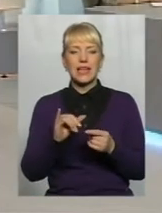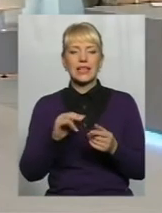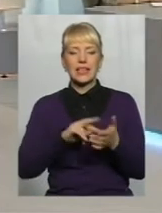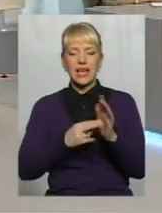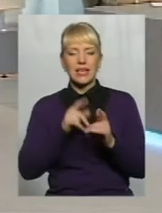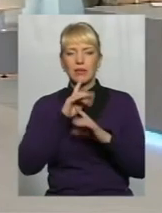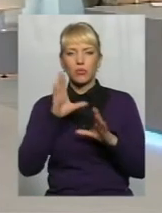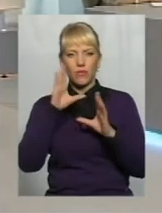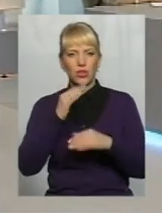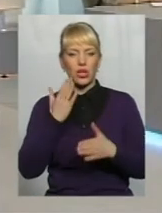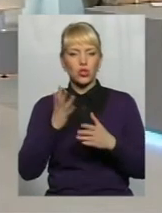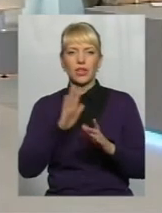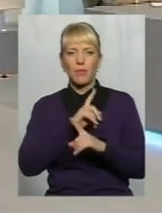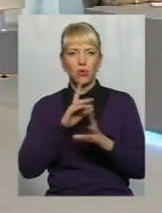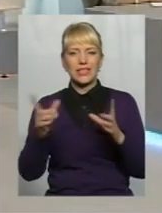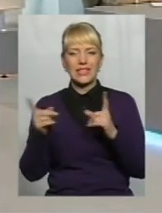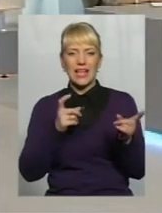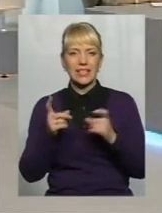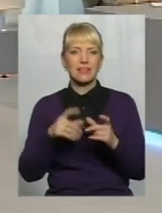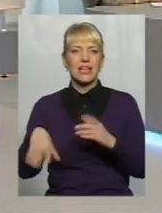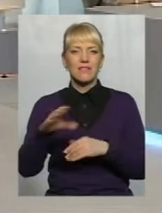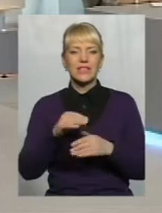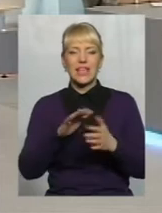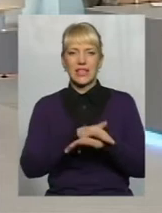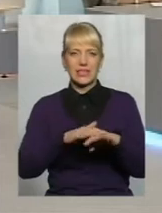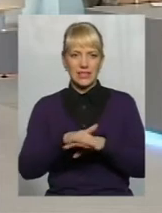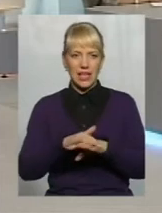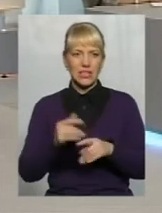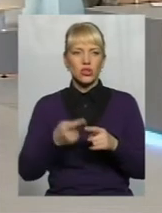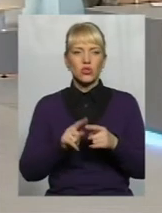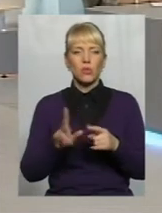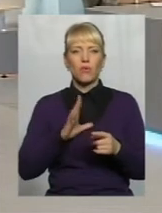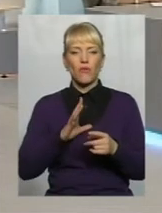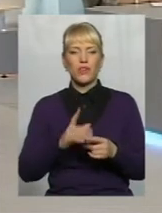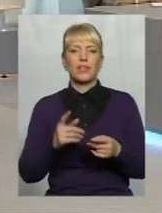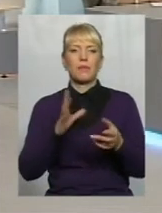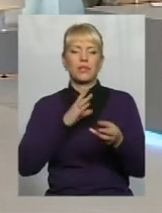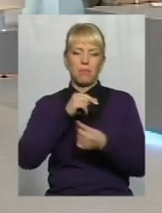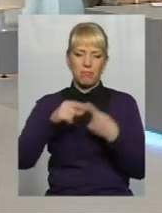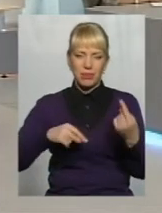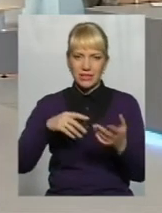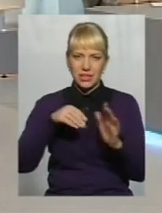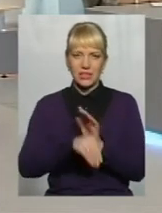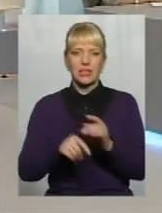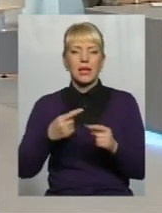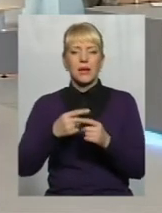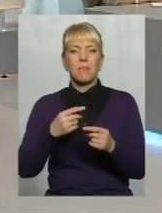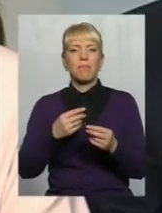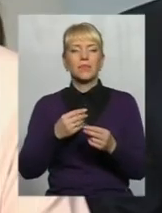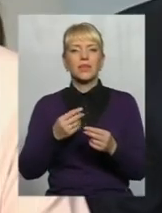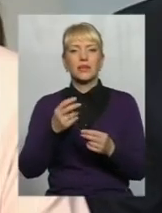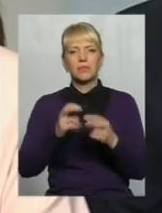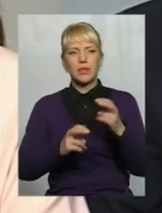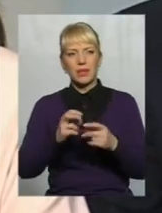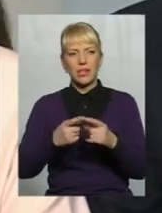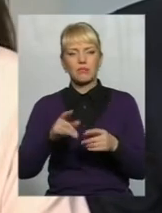ви не будете задіювати в цьому процесі усі верства населення До цього має бути дотичний бізнес і підприємці До цього мають бути дотичні